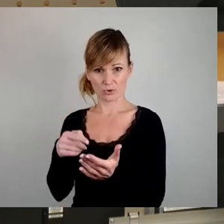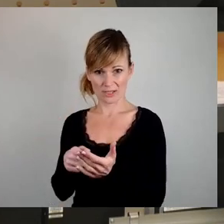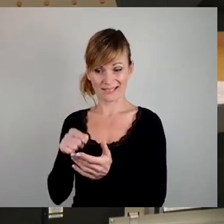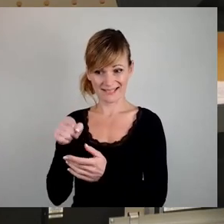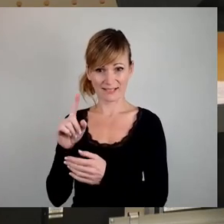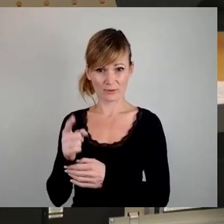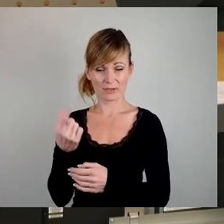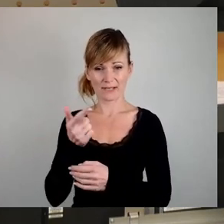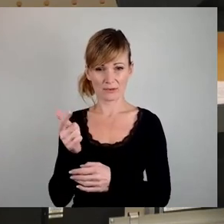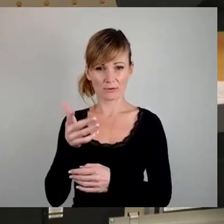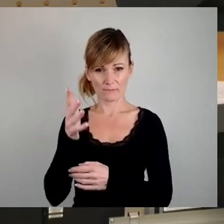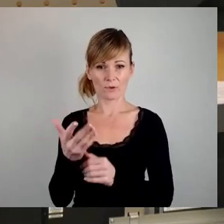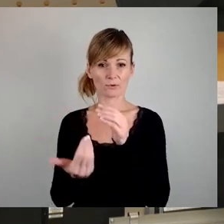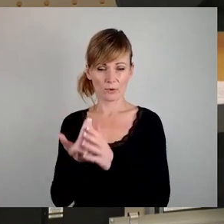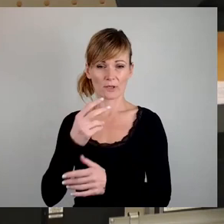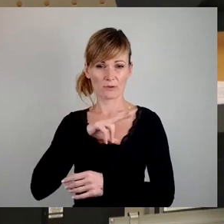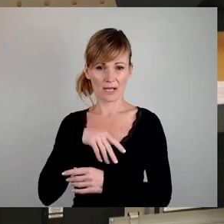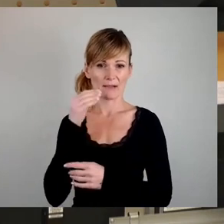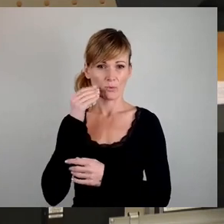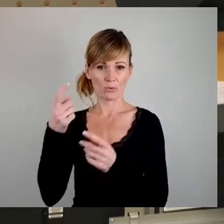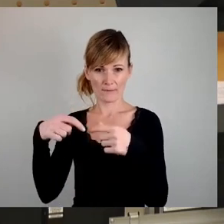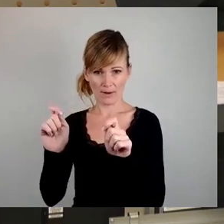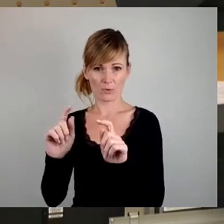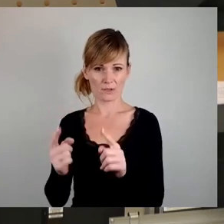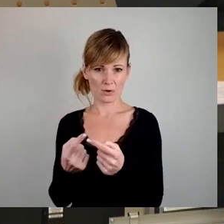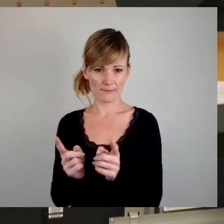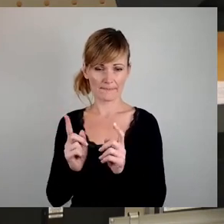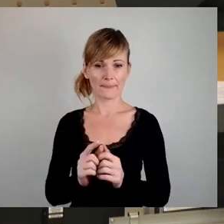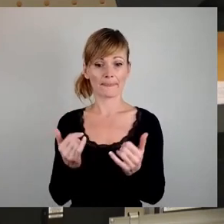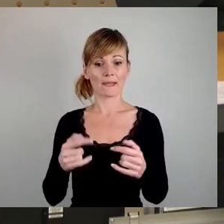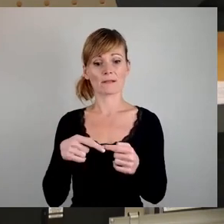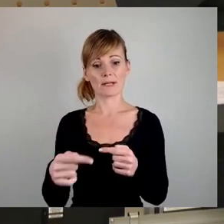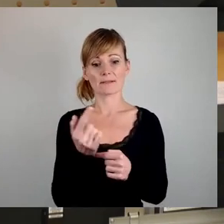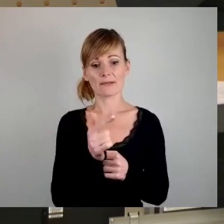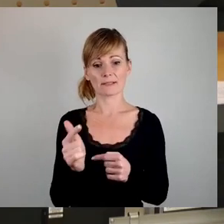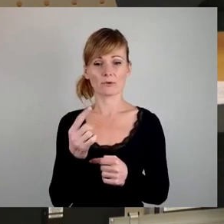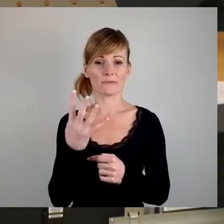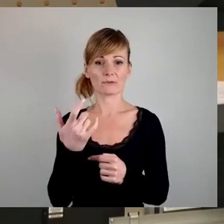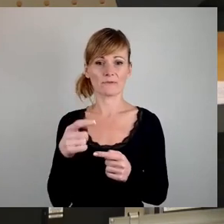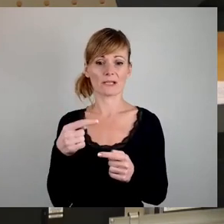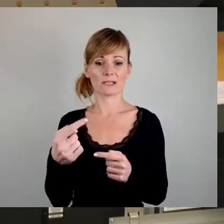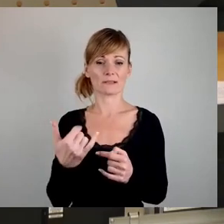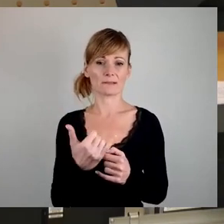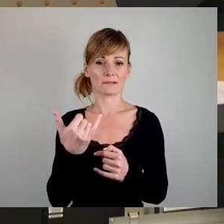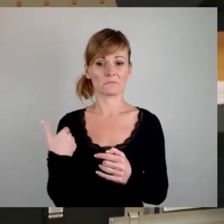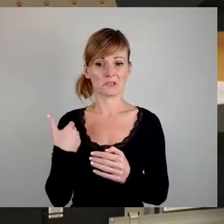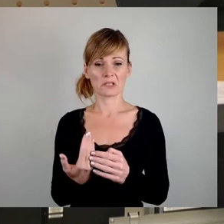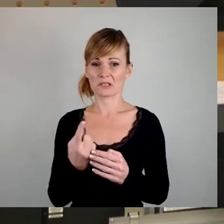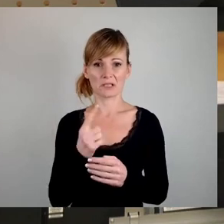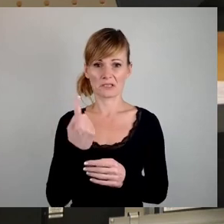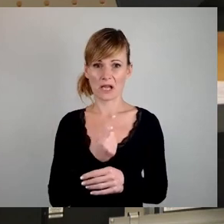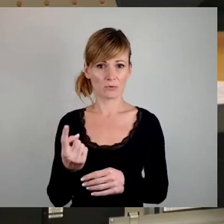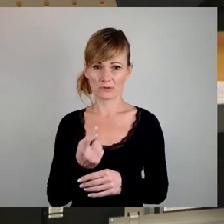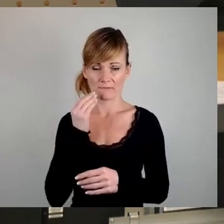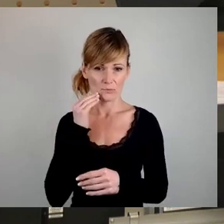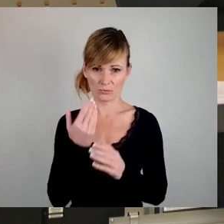Sozialwohnungen in Dresden gebaut zu haben. Wir schreiben nun bald das Jahr 2024 und es wurden bisher noch nicht einmal 1.000 neue Wohnungen